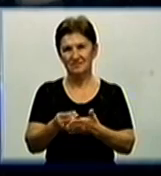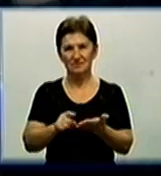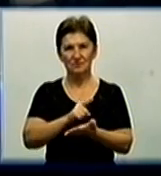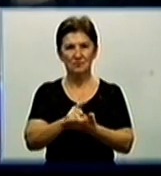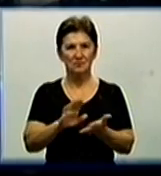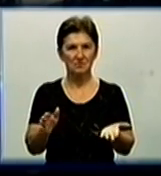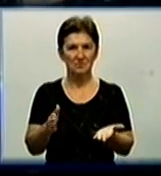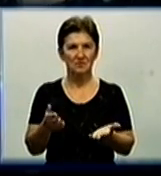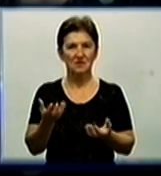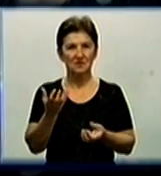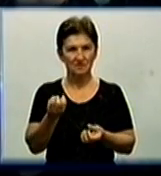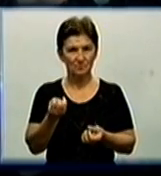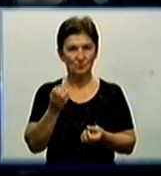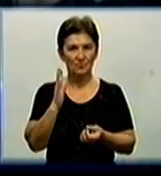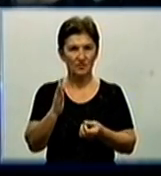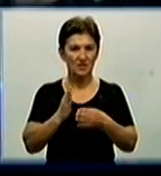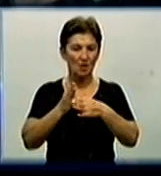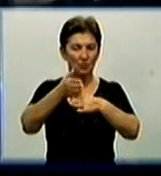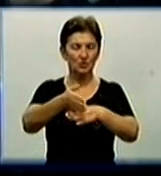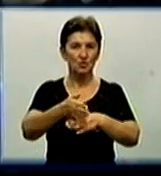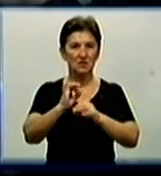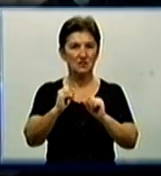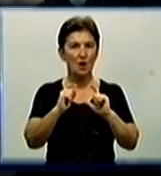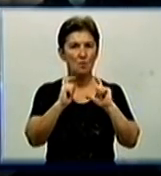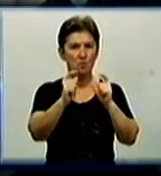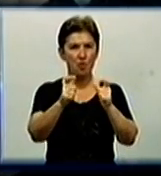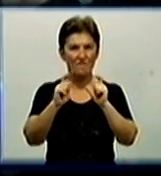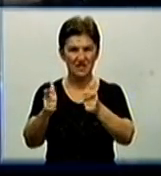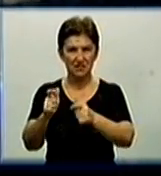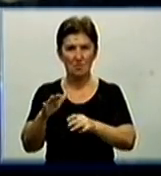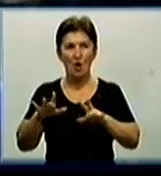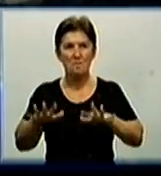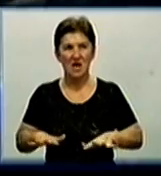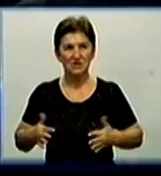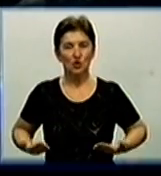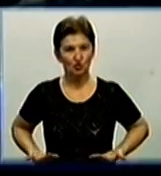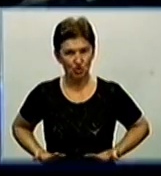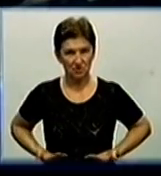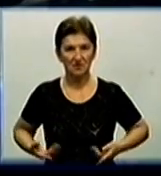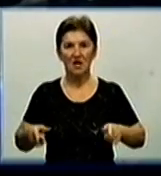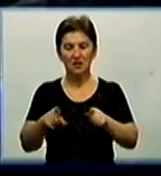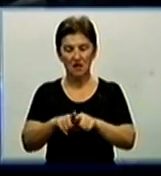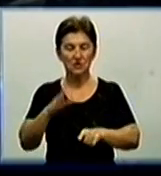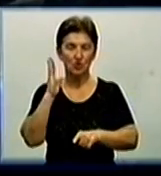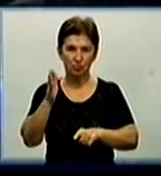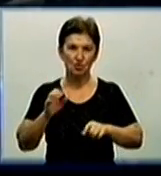підійдуть наші співпраців з пов'язками по місту життя, також будемо намагатися